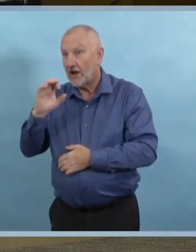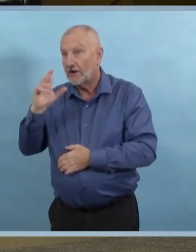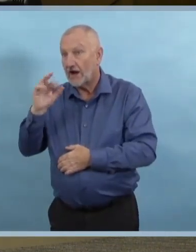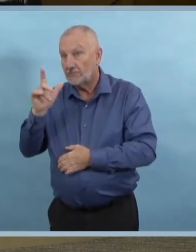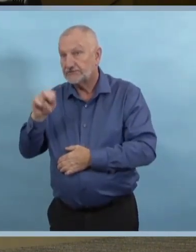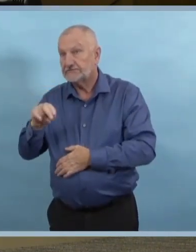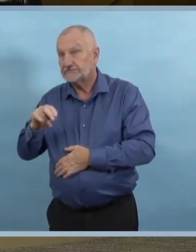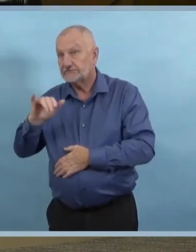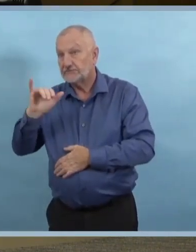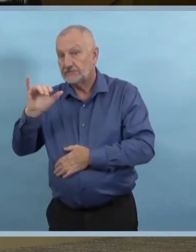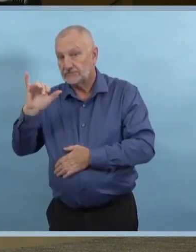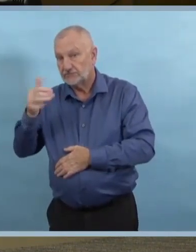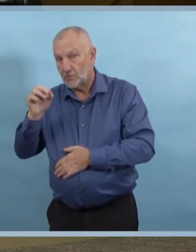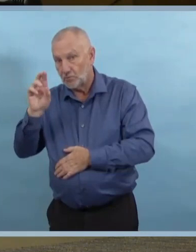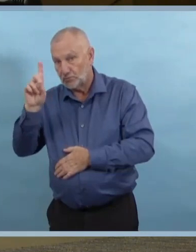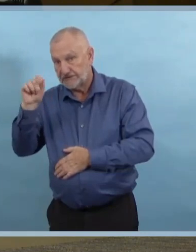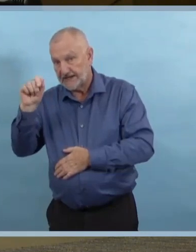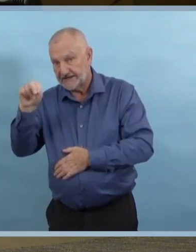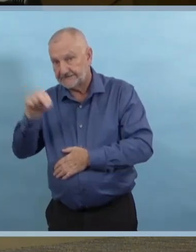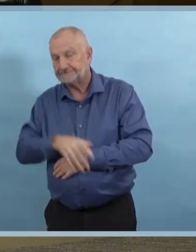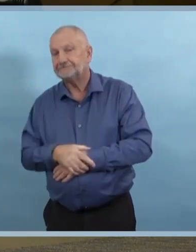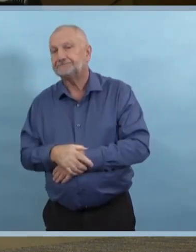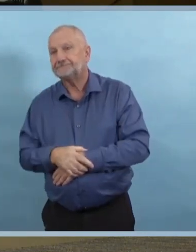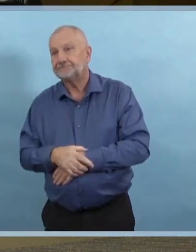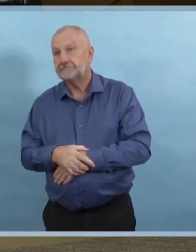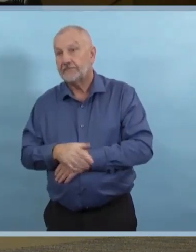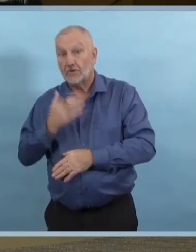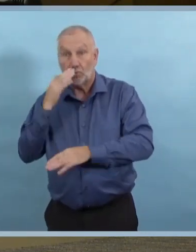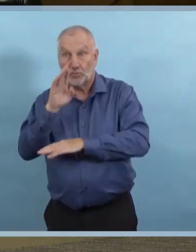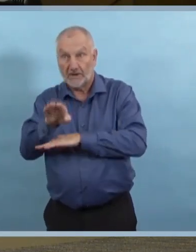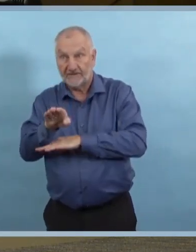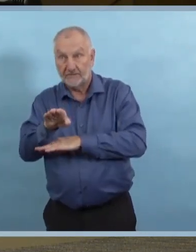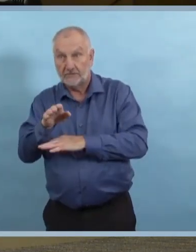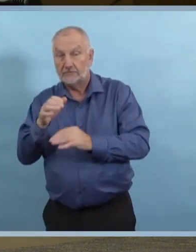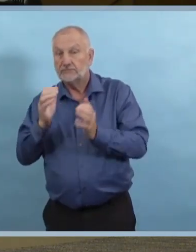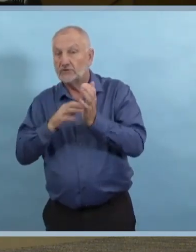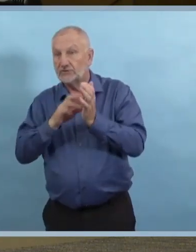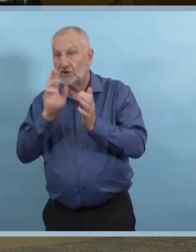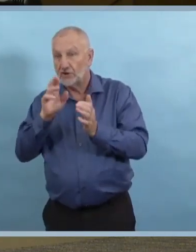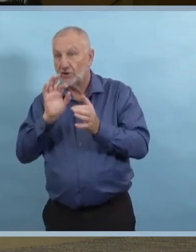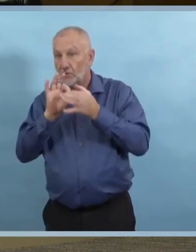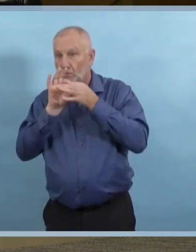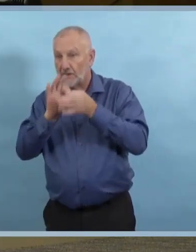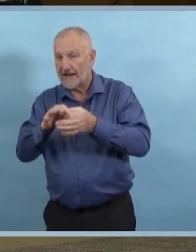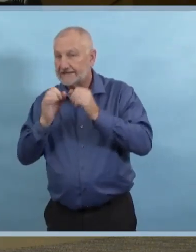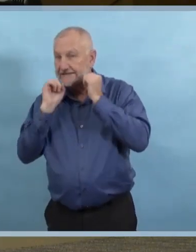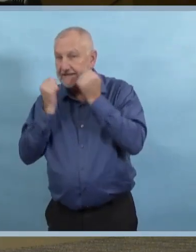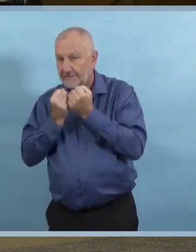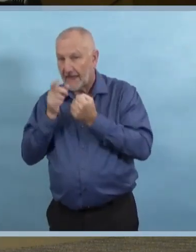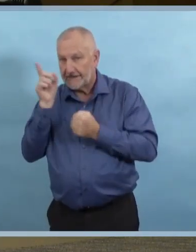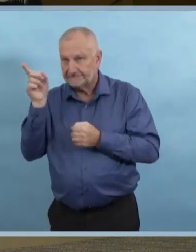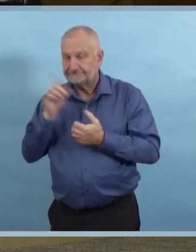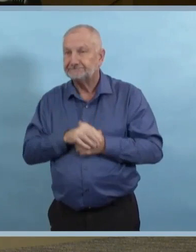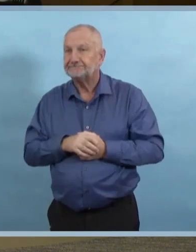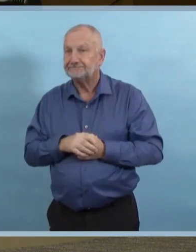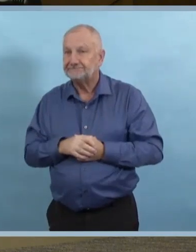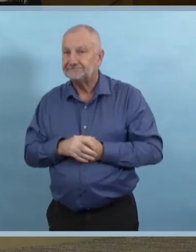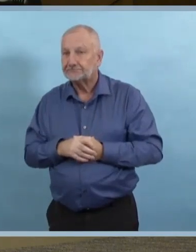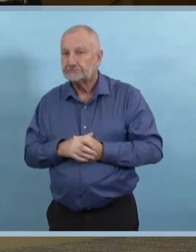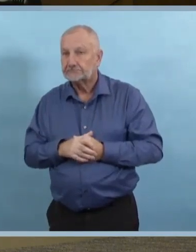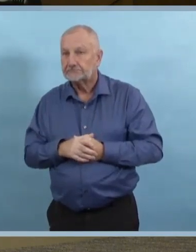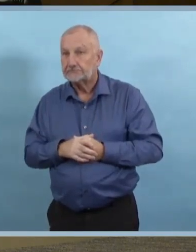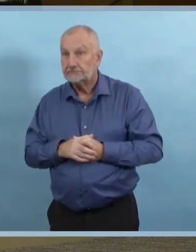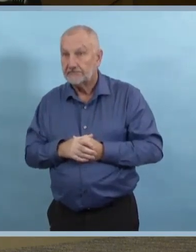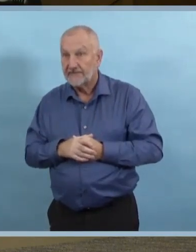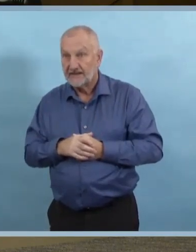Une question sur Steinbach. « Après avoir été à chiffre unique depuis très